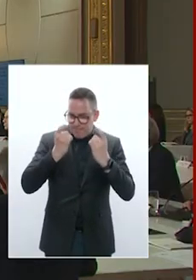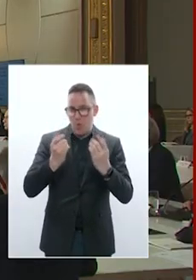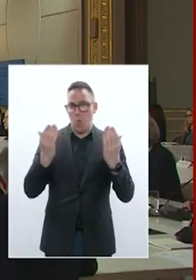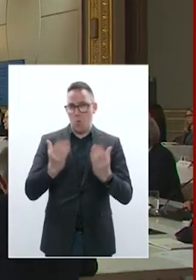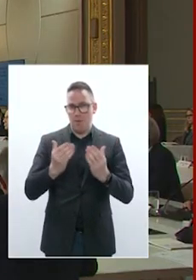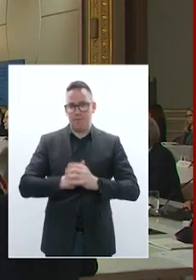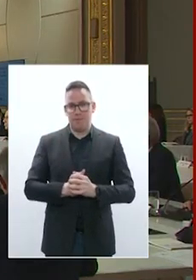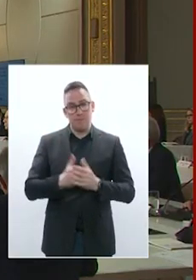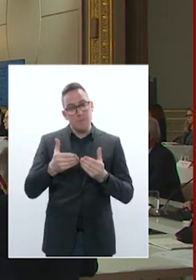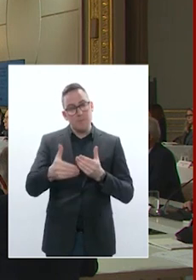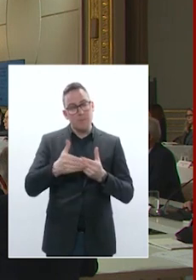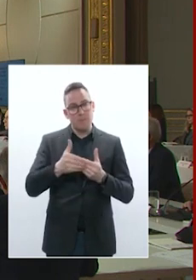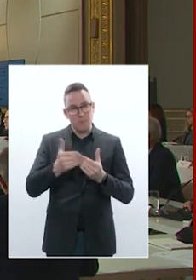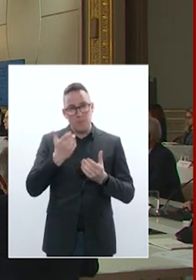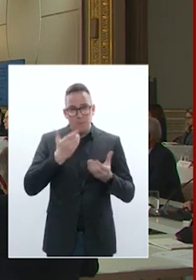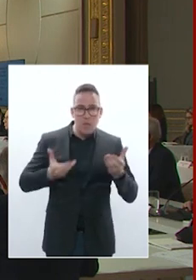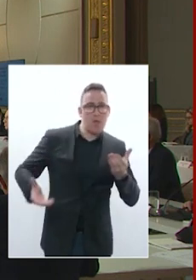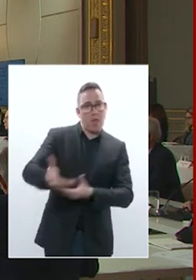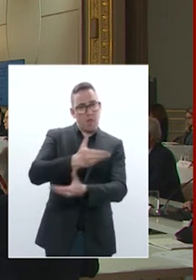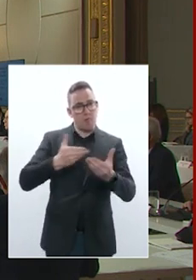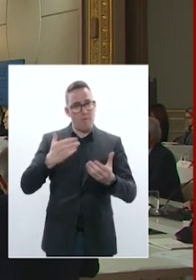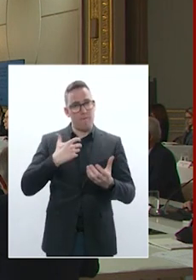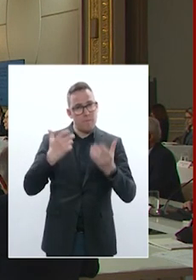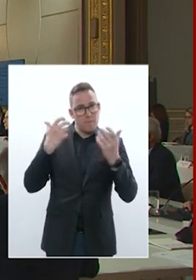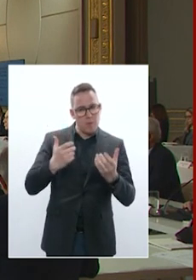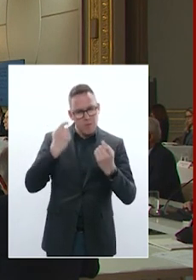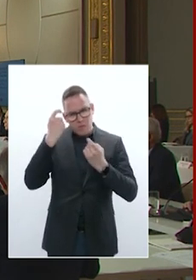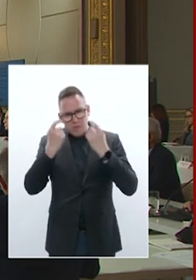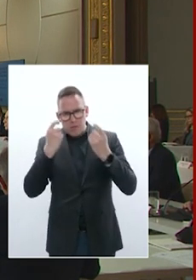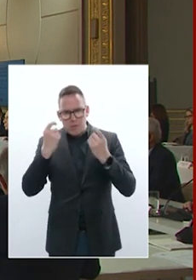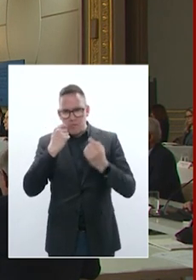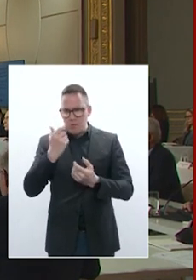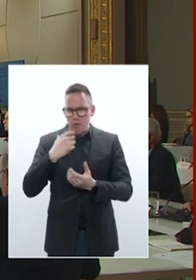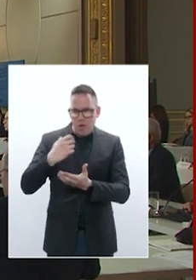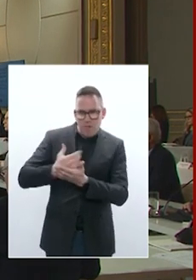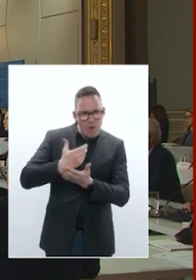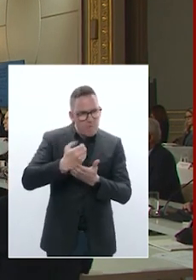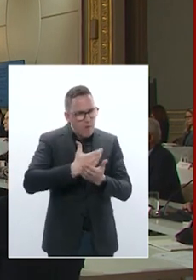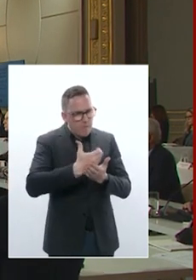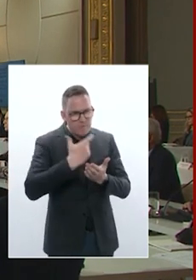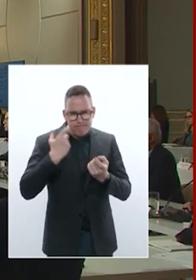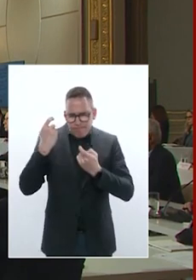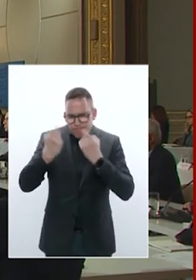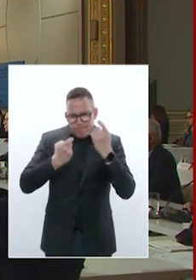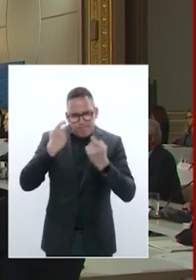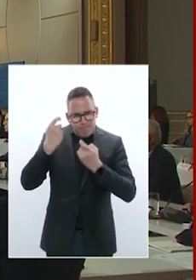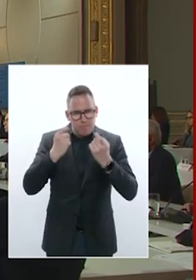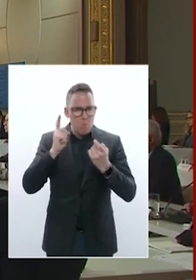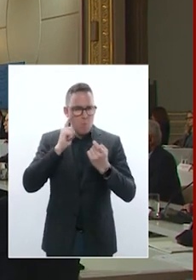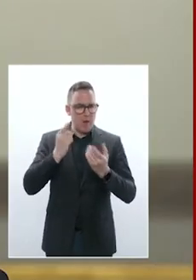est d'une part évidemment de partager tous les éléments utiles à la caractérisation de la situation que nous vivons à son constat,